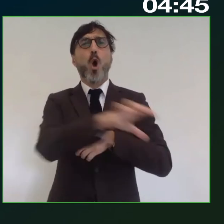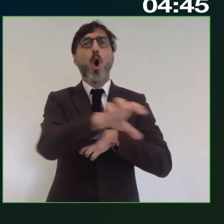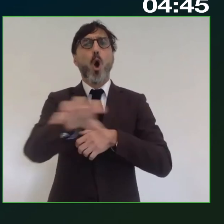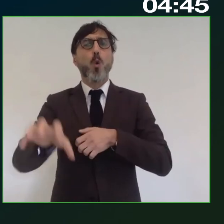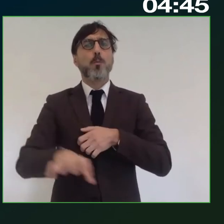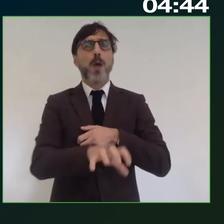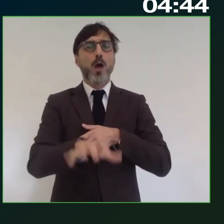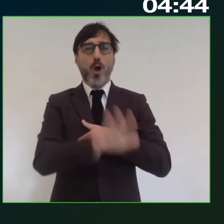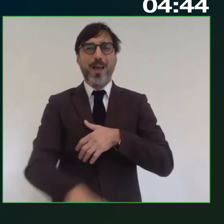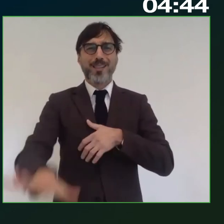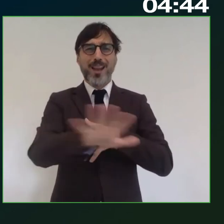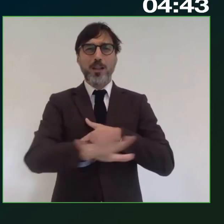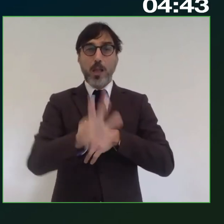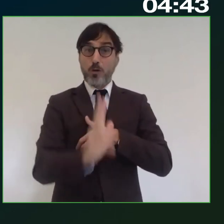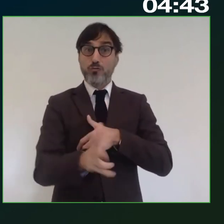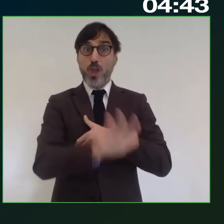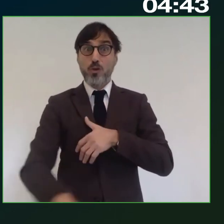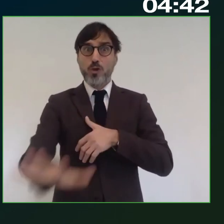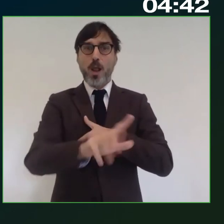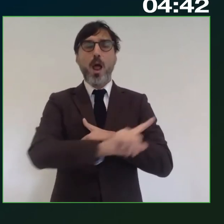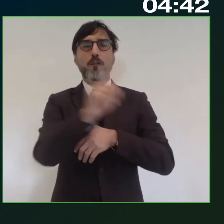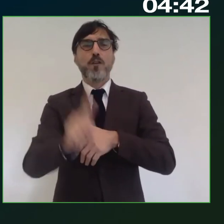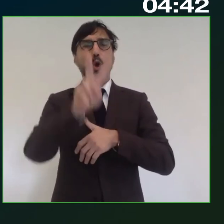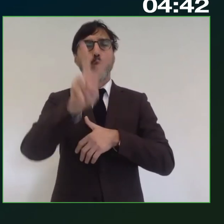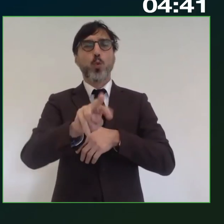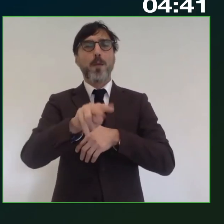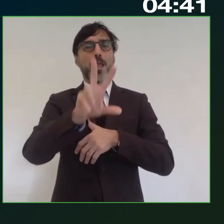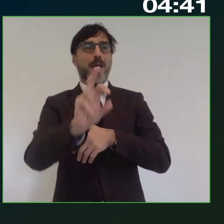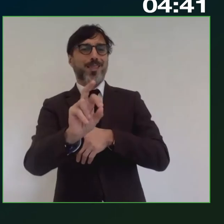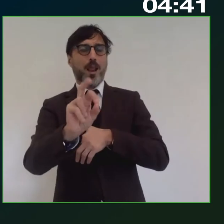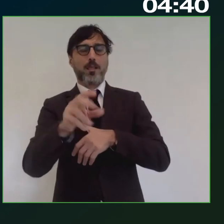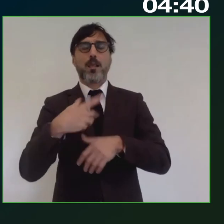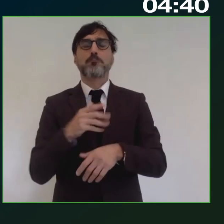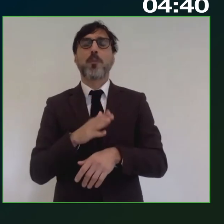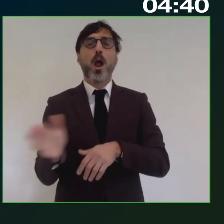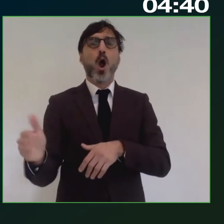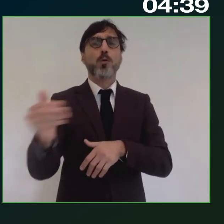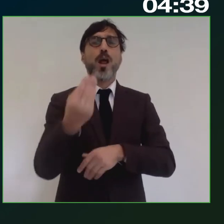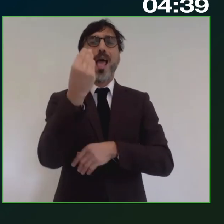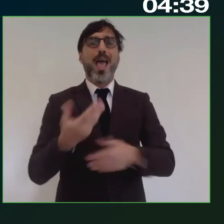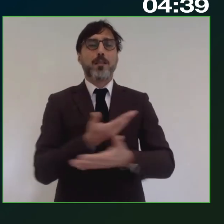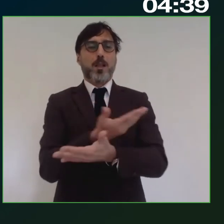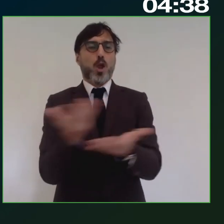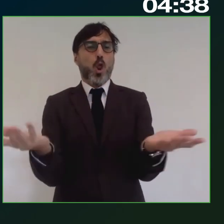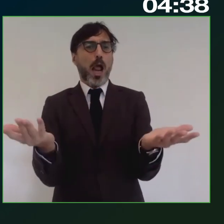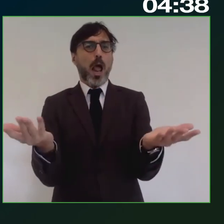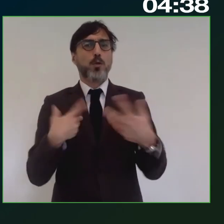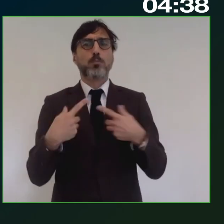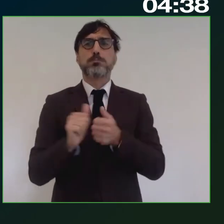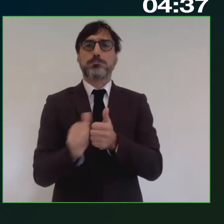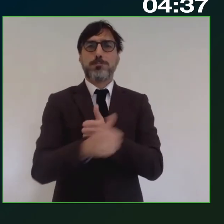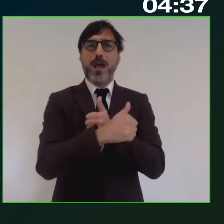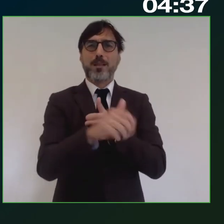Sicilia fino al 2030, coinvolgendo che cosa? Coinvolgendo da un lato gli enti locali, dall'altro lato il partenariato